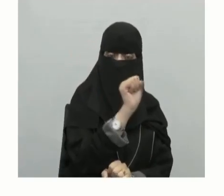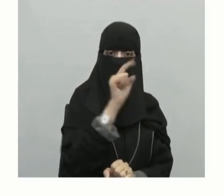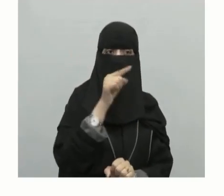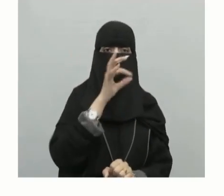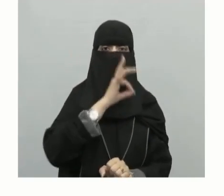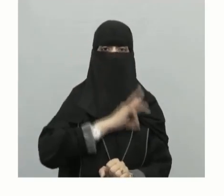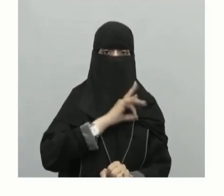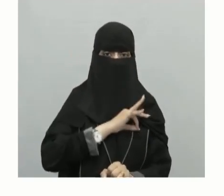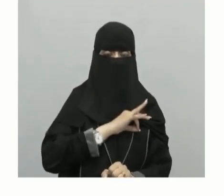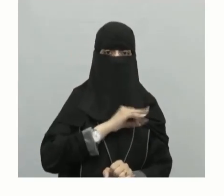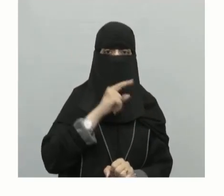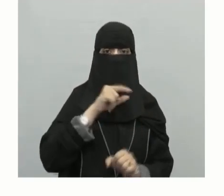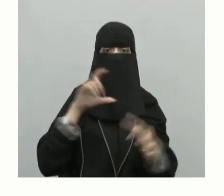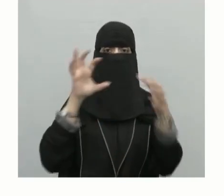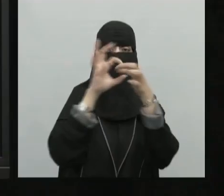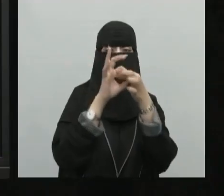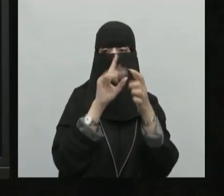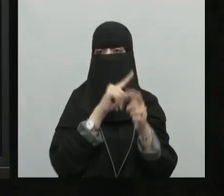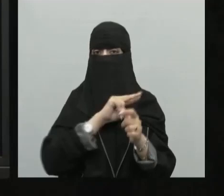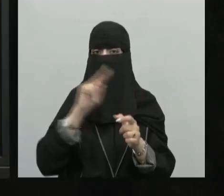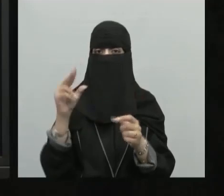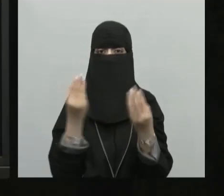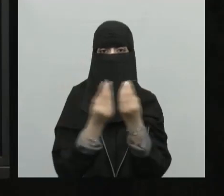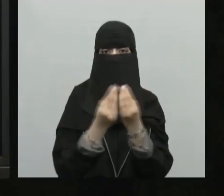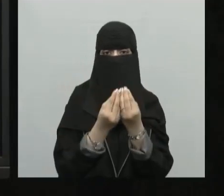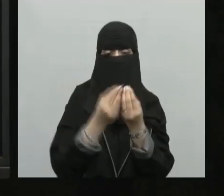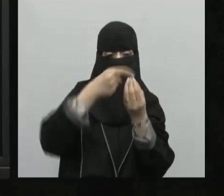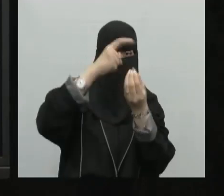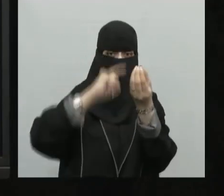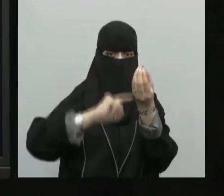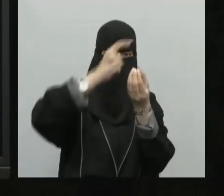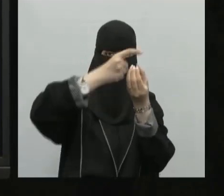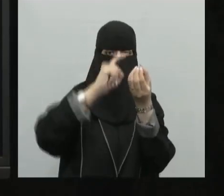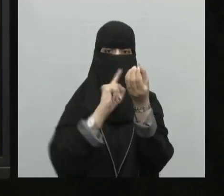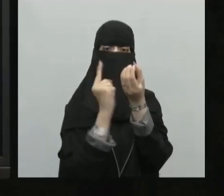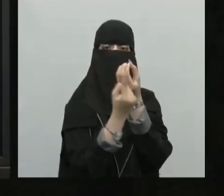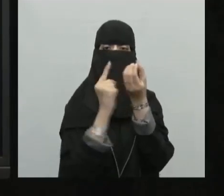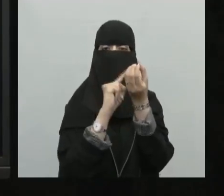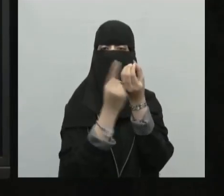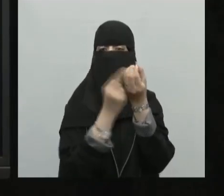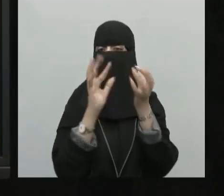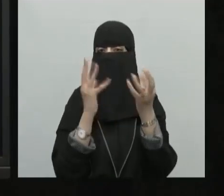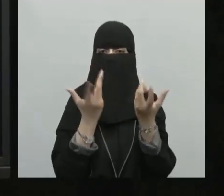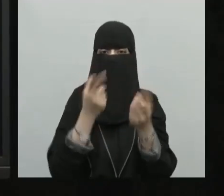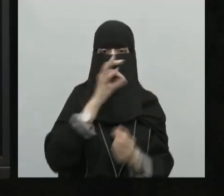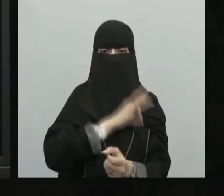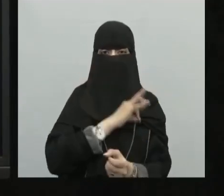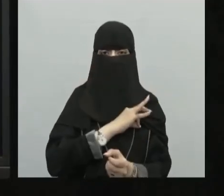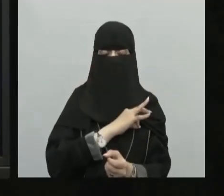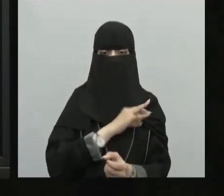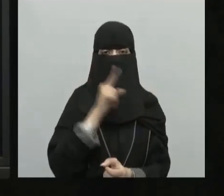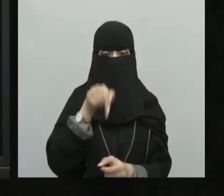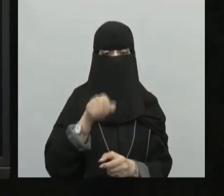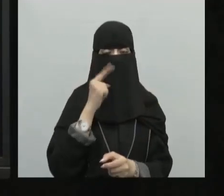فائدة تشترك فيهما خطوط الطول ودوائر العرض ما هي هذه الفائدة؟ هي على نحو التالي